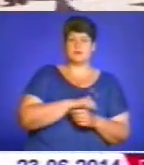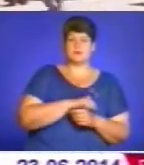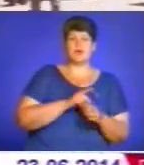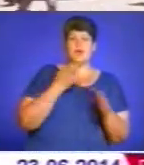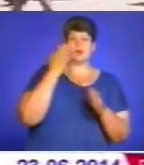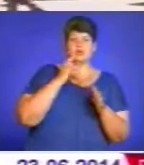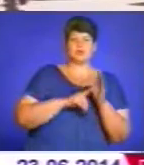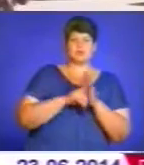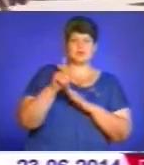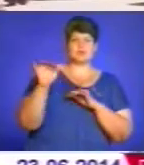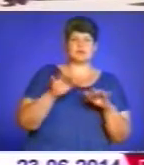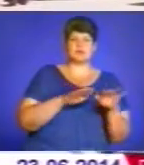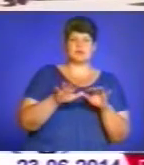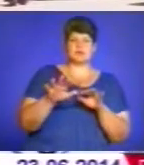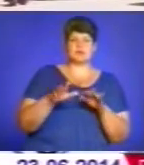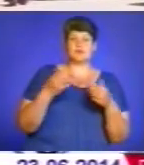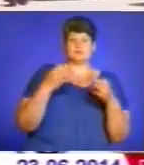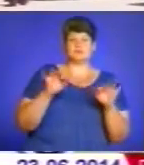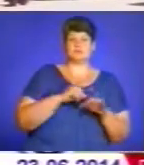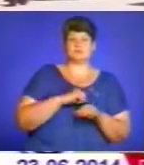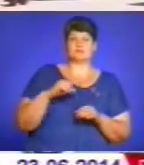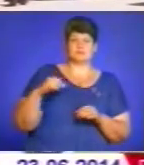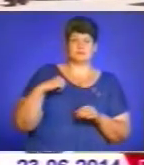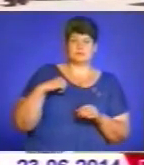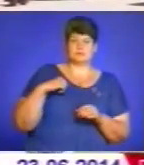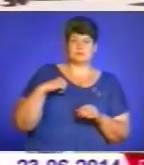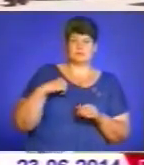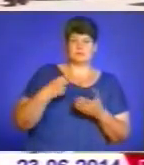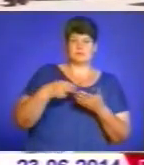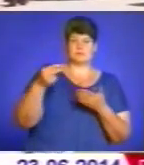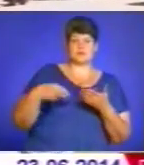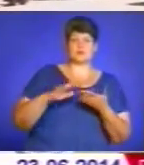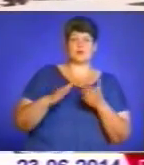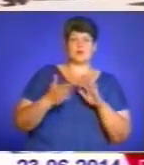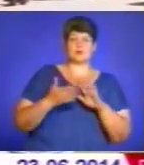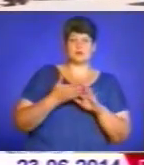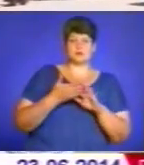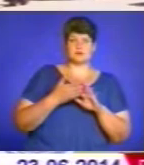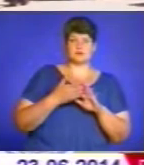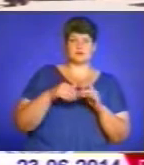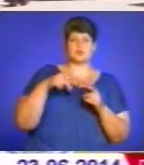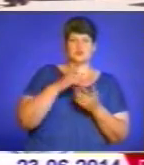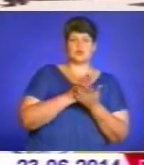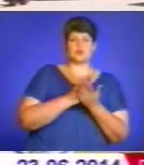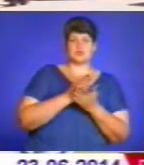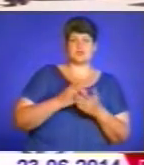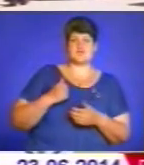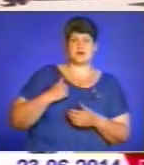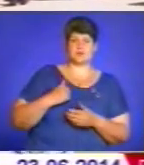події, він добровільно підписавши контракт, пішов служити в армії.